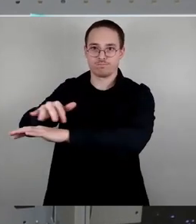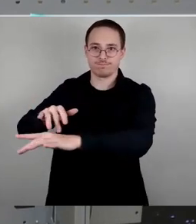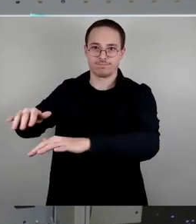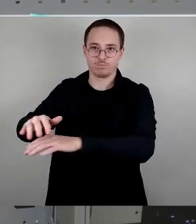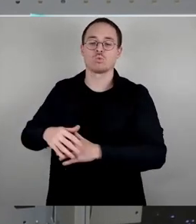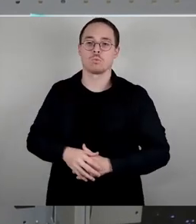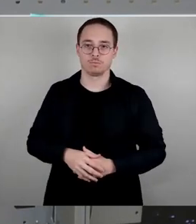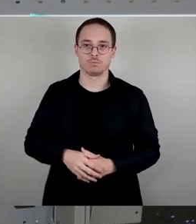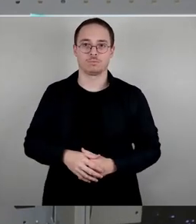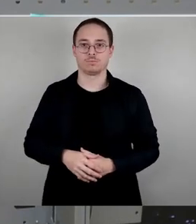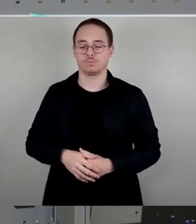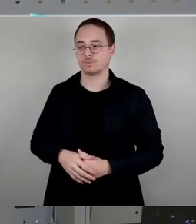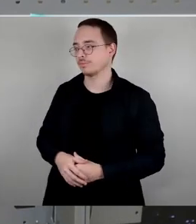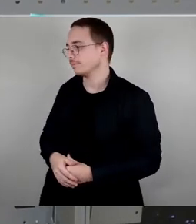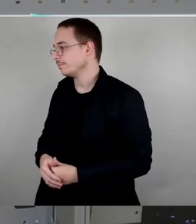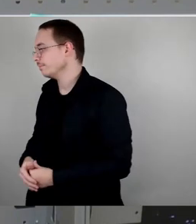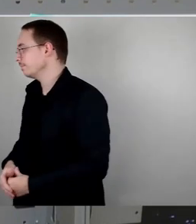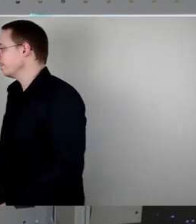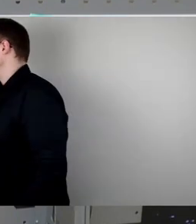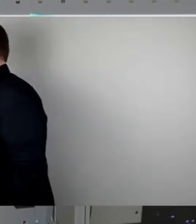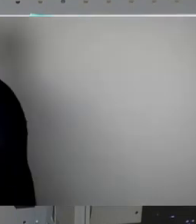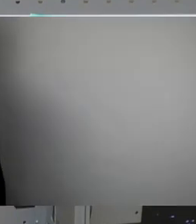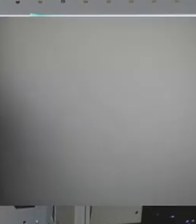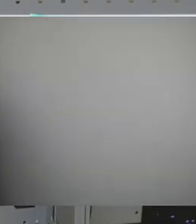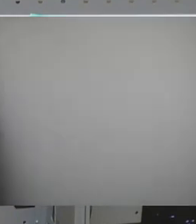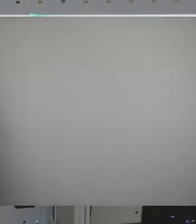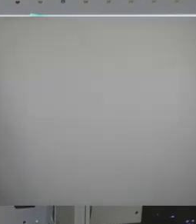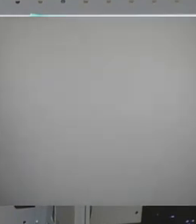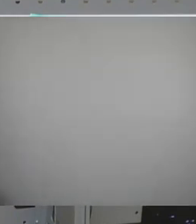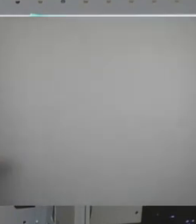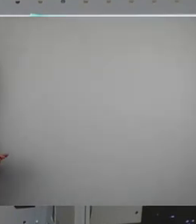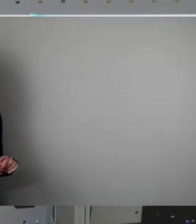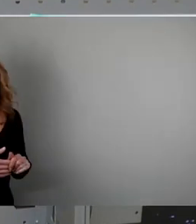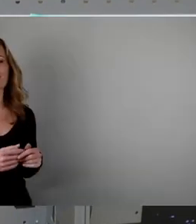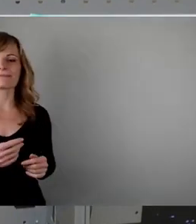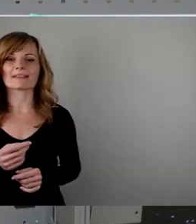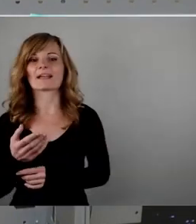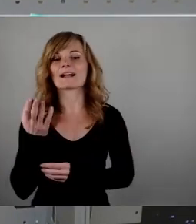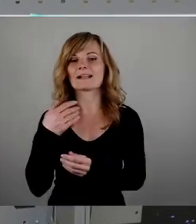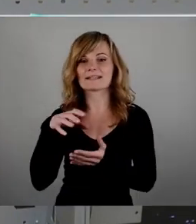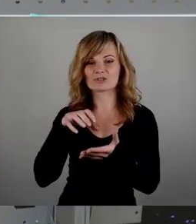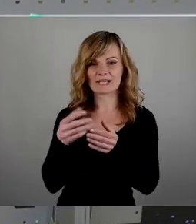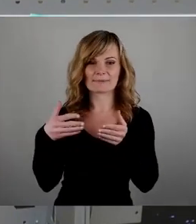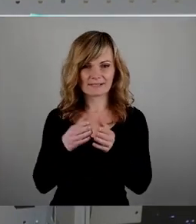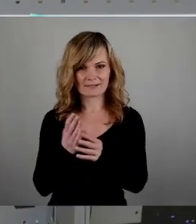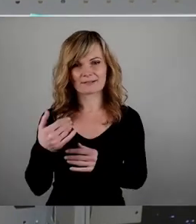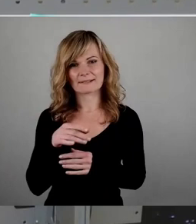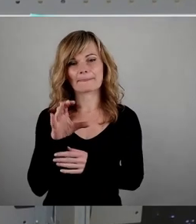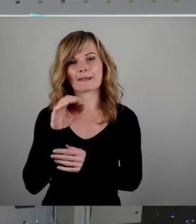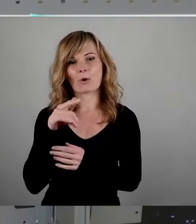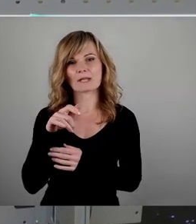Ich war, als der Stadtbezirksbeirat Kotter den Antrag der Linken behandelt hat, war ich vor Ort. Der